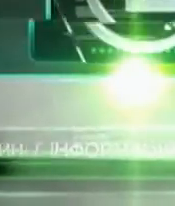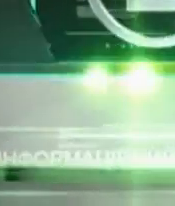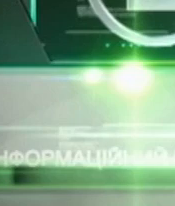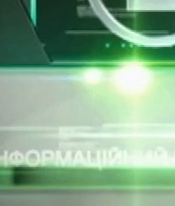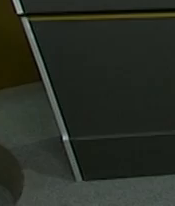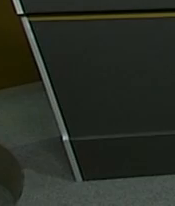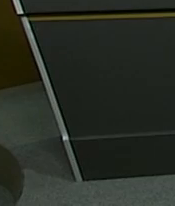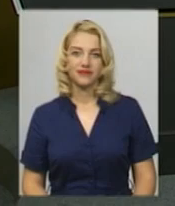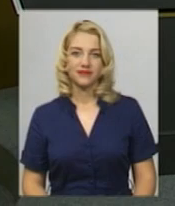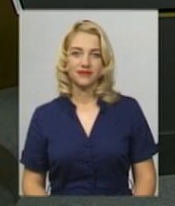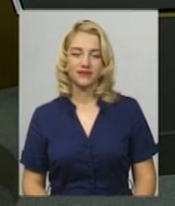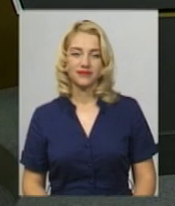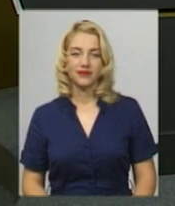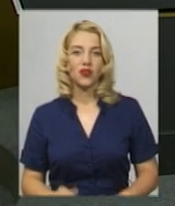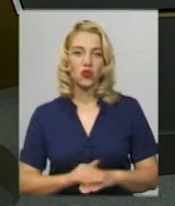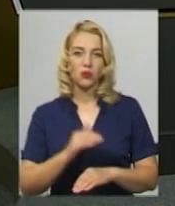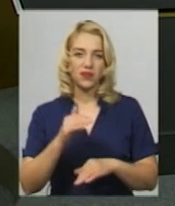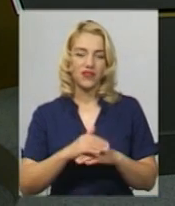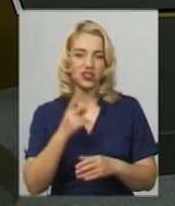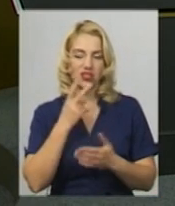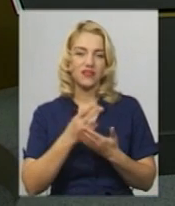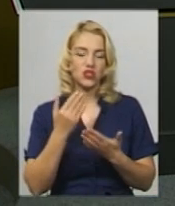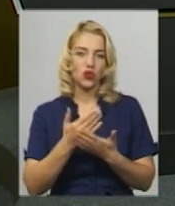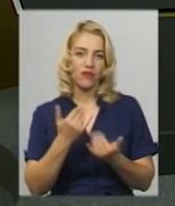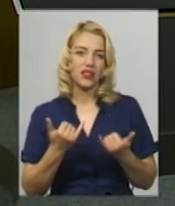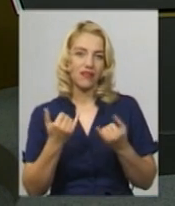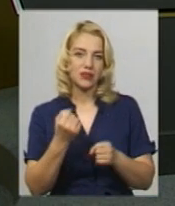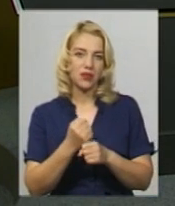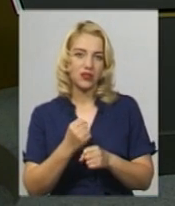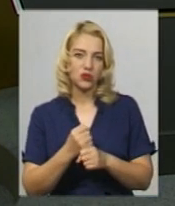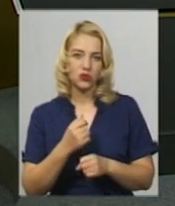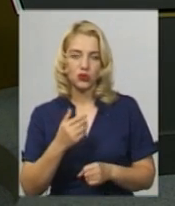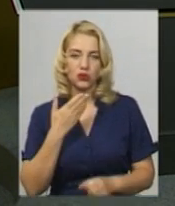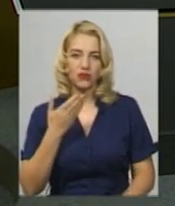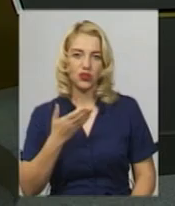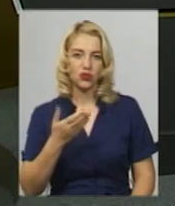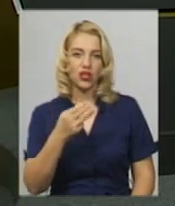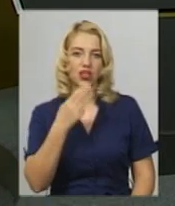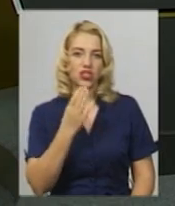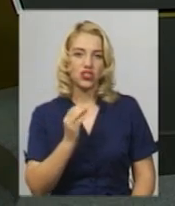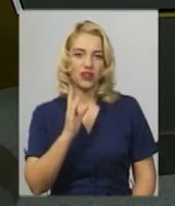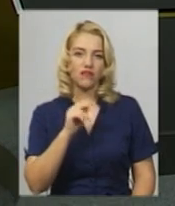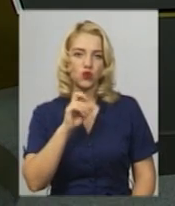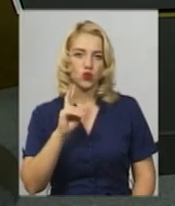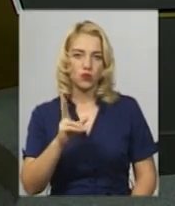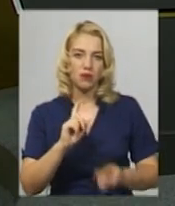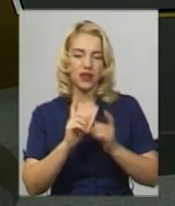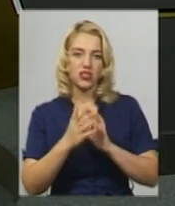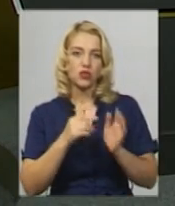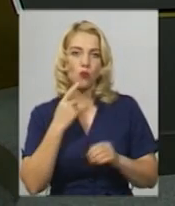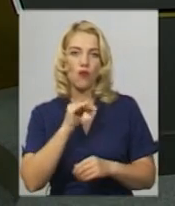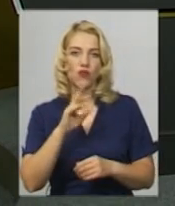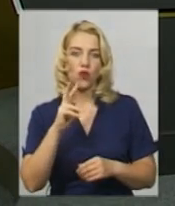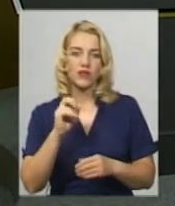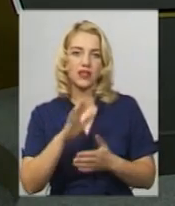Музика Доброго вечора, в ефірі новини. У студії для вас працює ведуча Катерина Шевчук, на жест умову перекладає Оксана Фіновська.